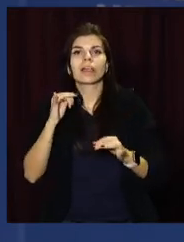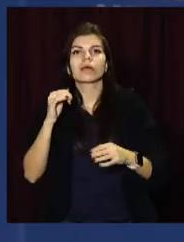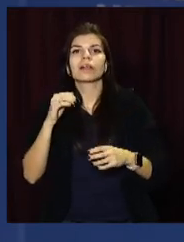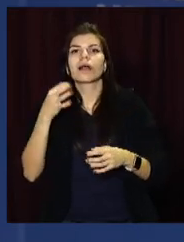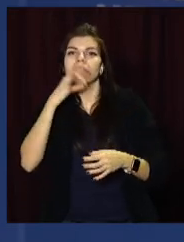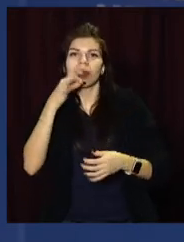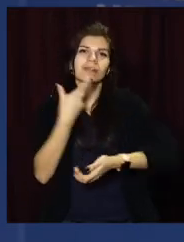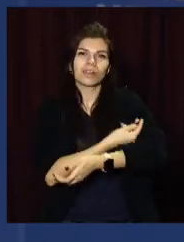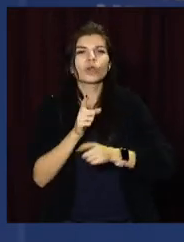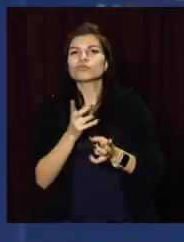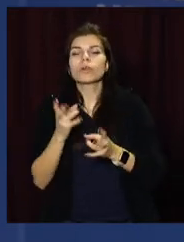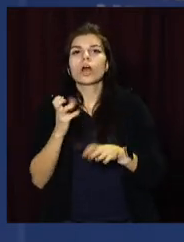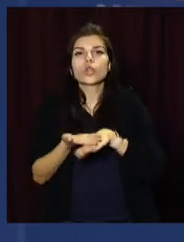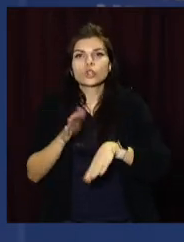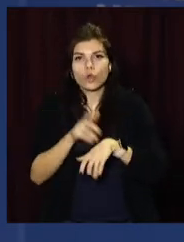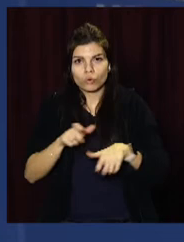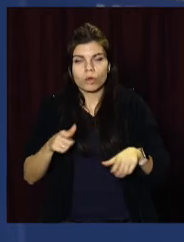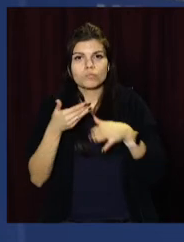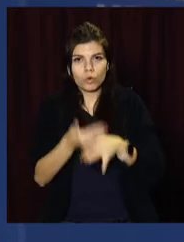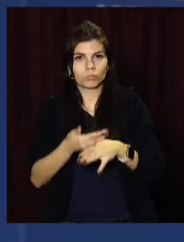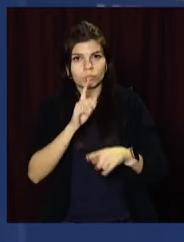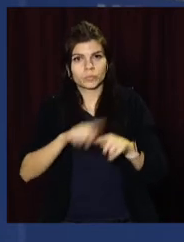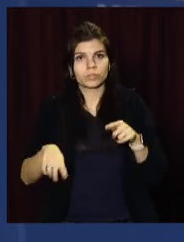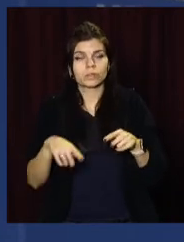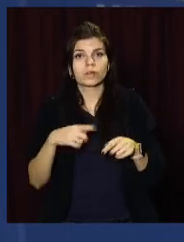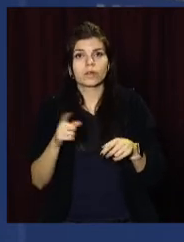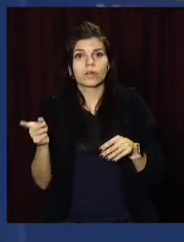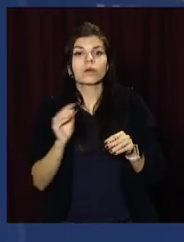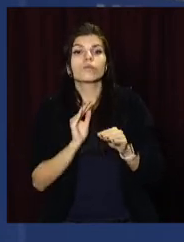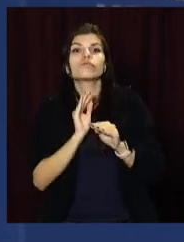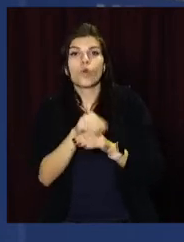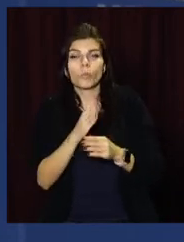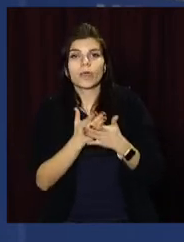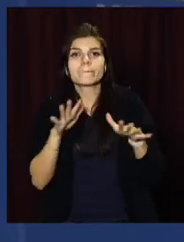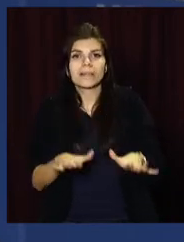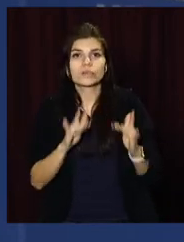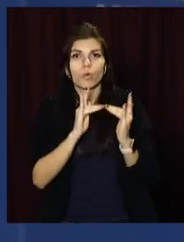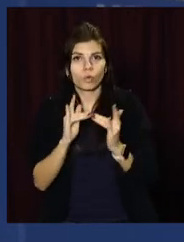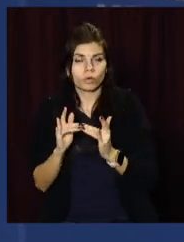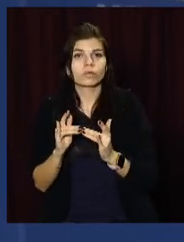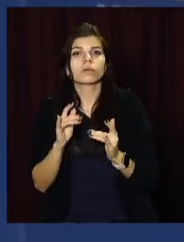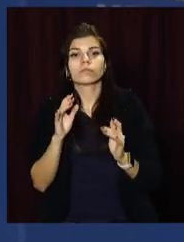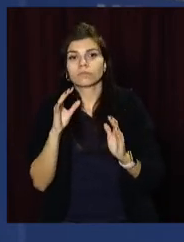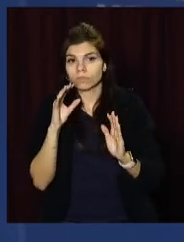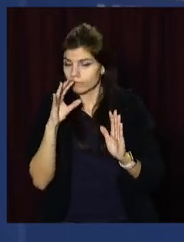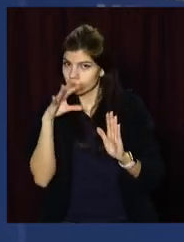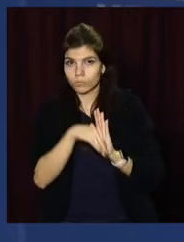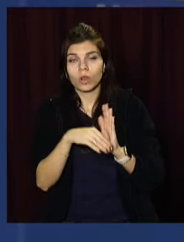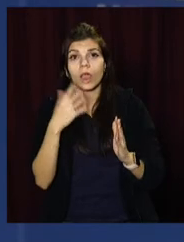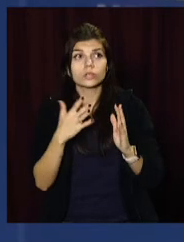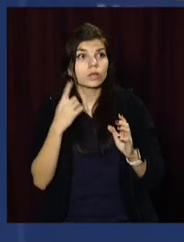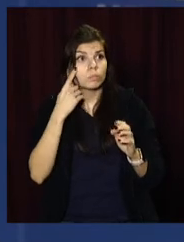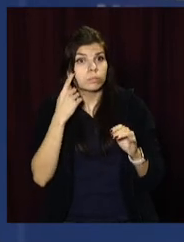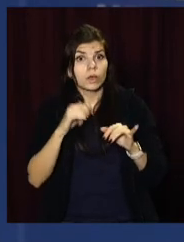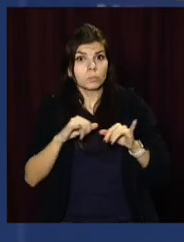захворювати тяжких людей. І ці депутатні стопкоїк обов'язково включаться в випадку повищення